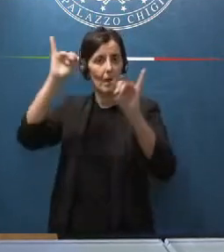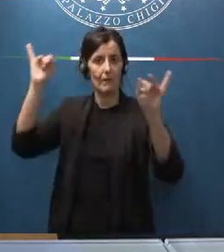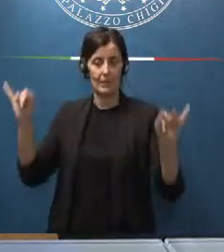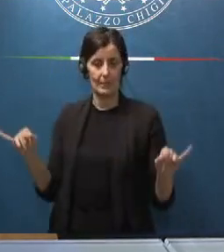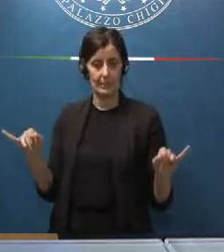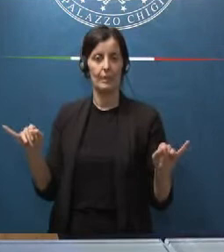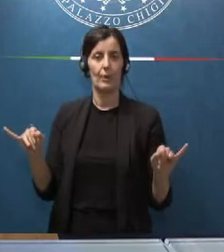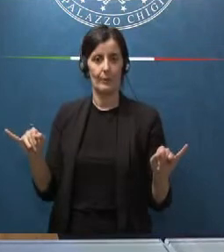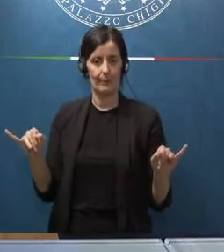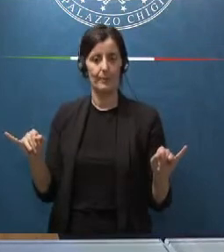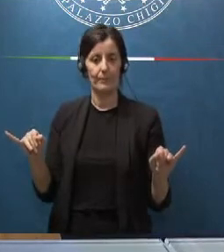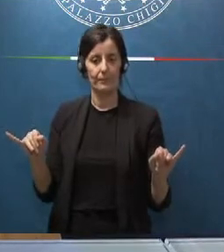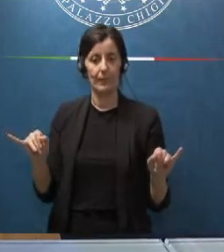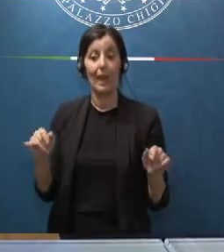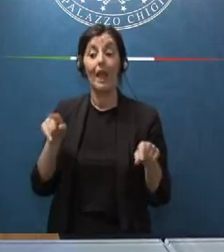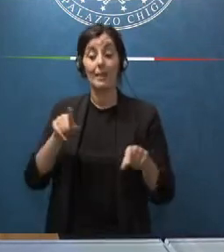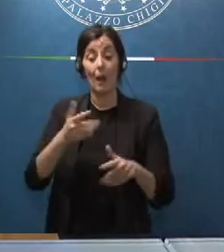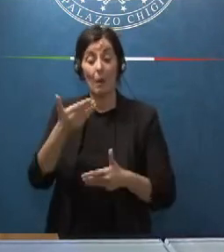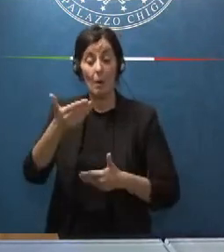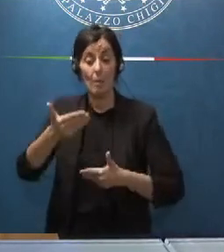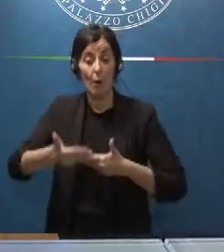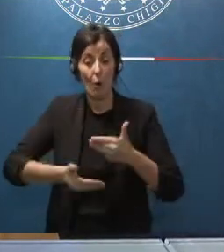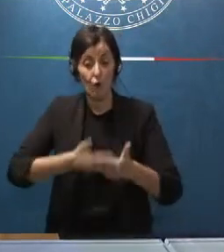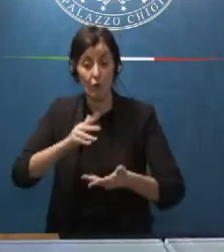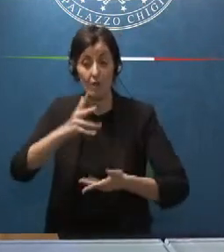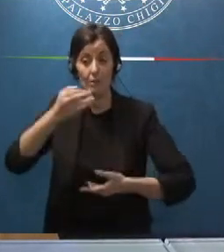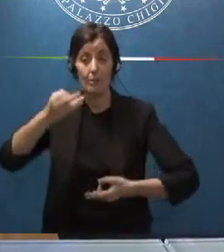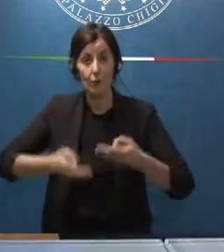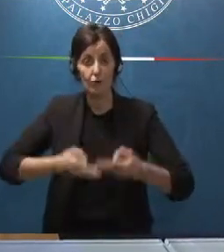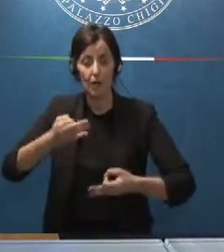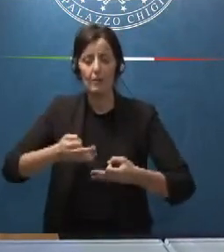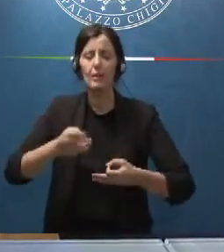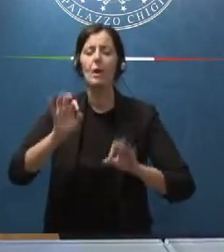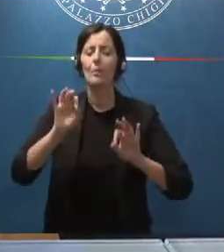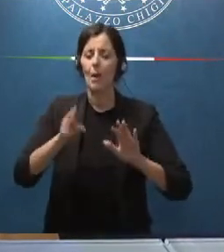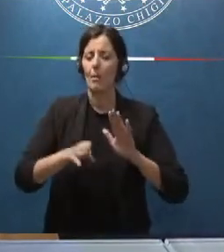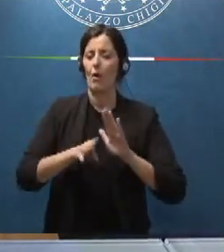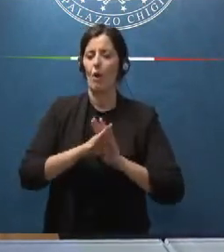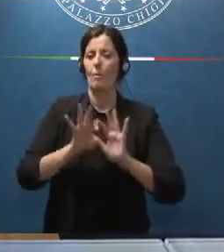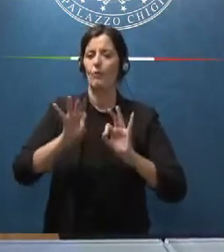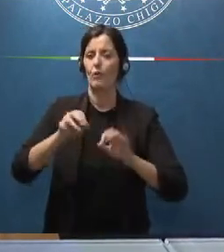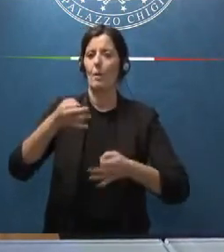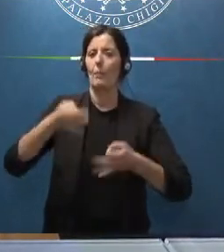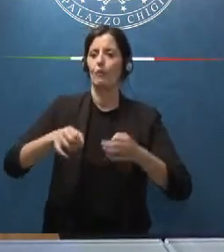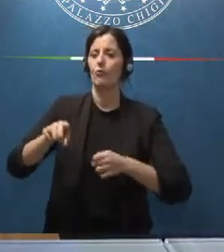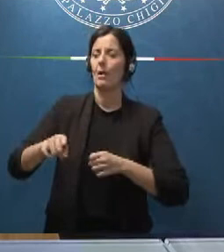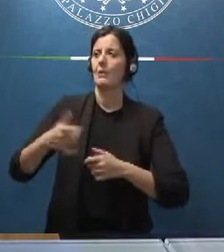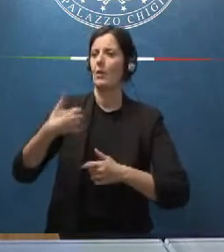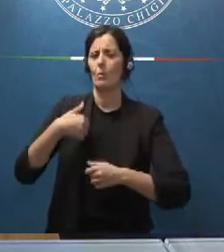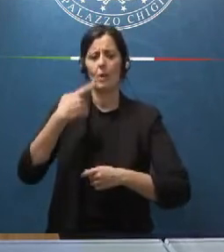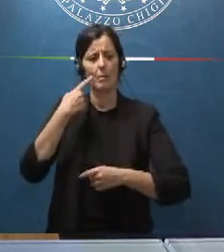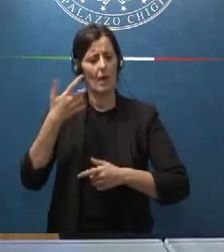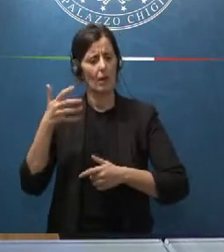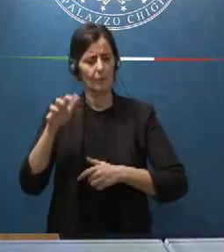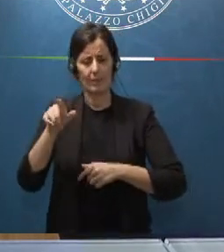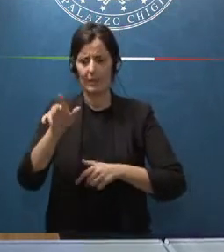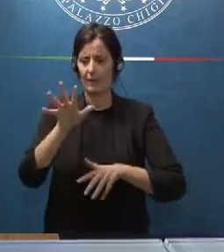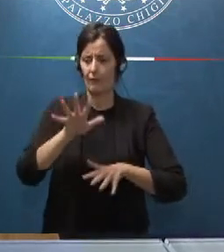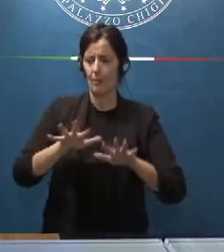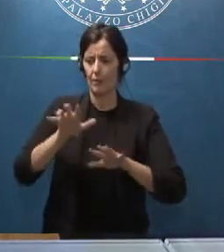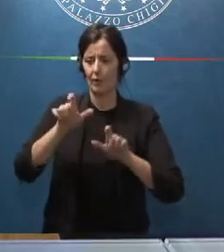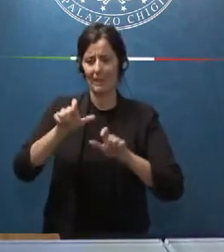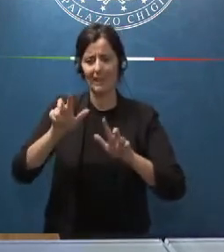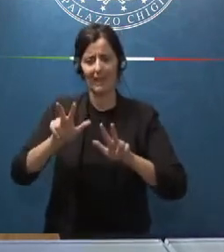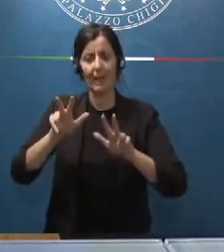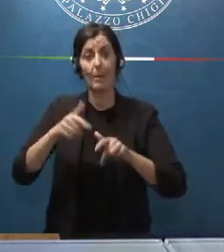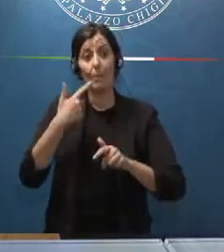storia d'Italia e da questi processi in grandissima parte a cominciare da quello per il quale era stata notificata l'informazione di garanzia